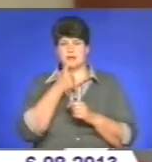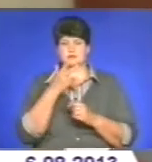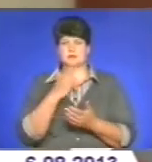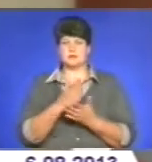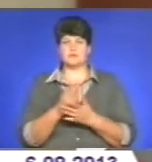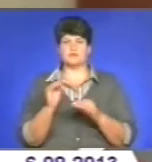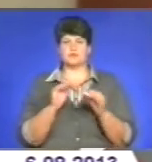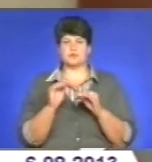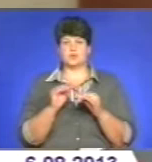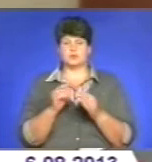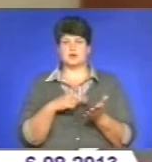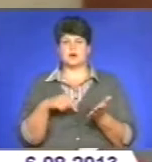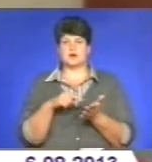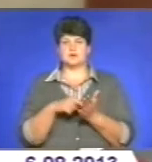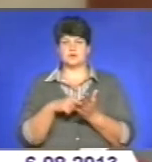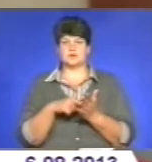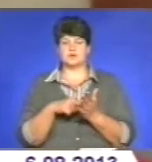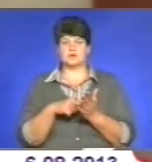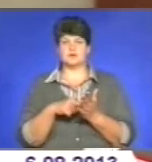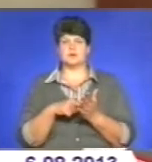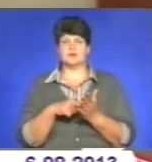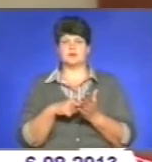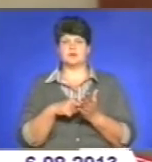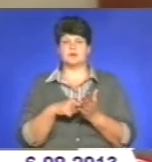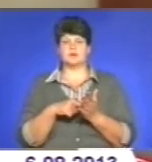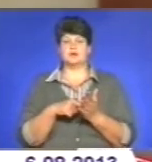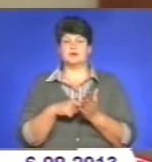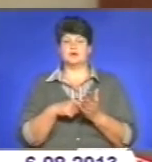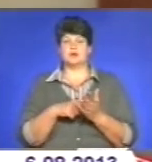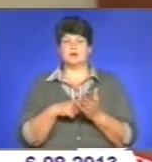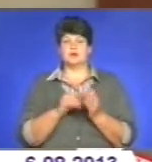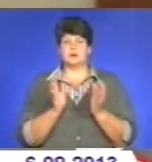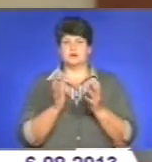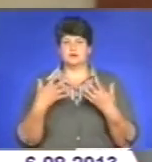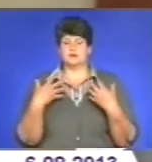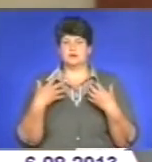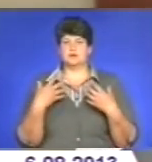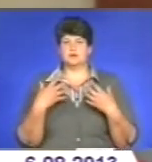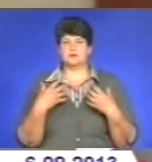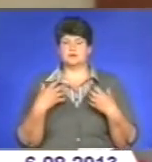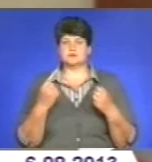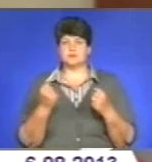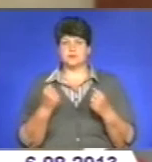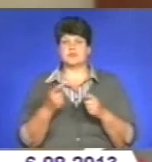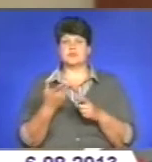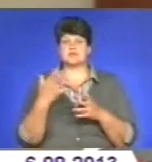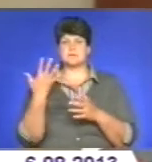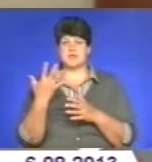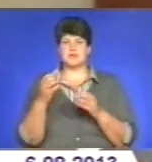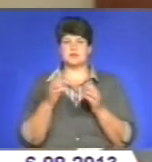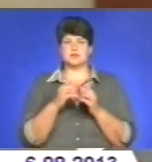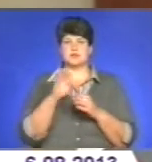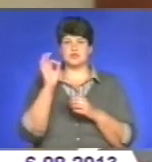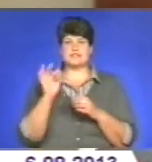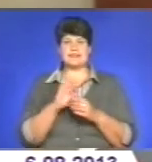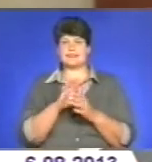структурі городського здравоохранення. Чесно кажучи, нас останні 5 років більше, ніж на 5-10% не